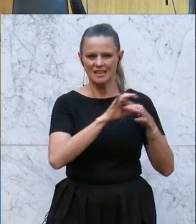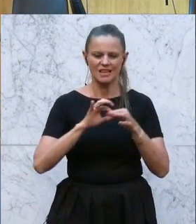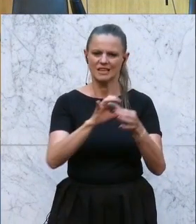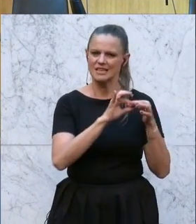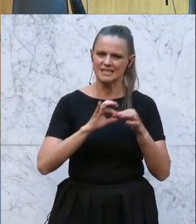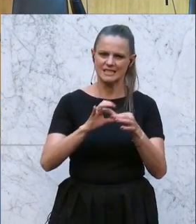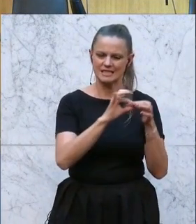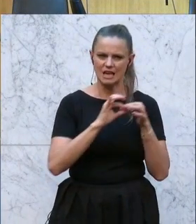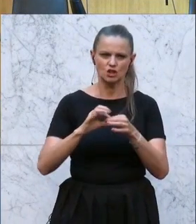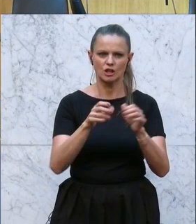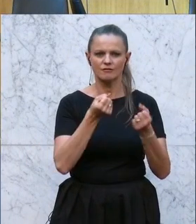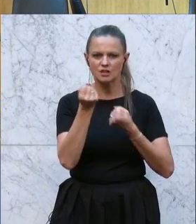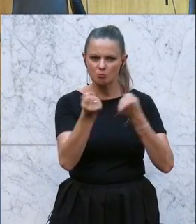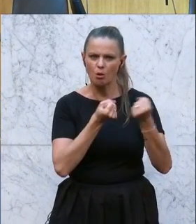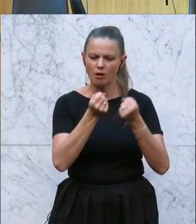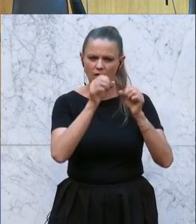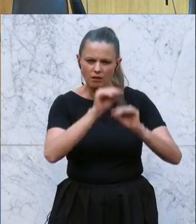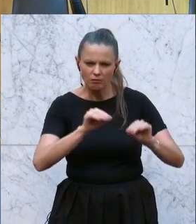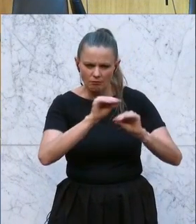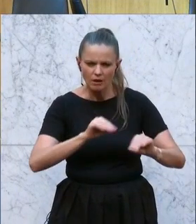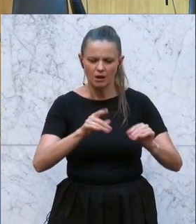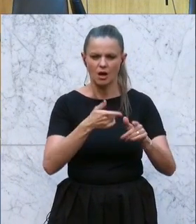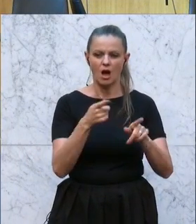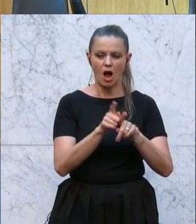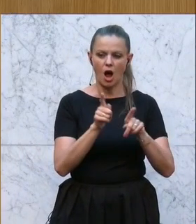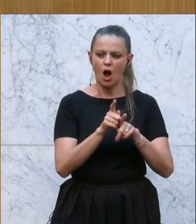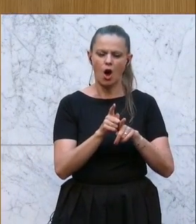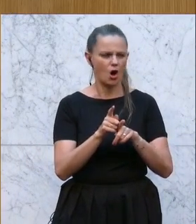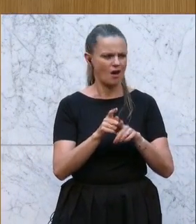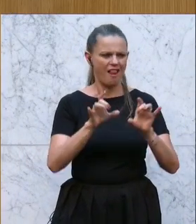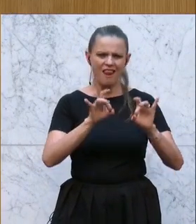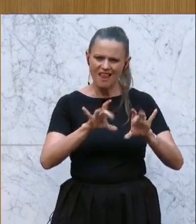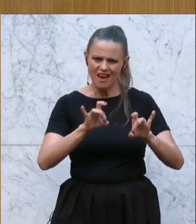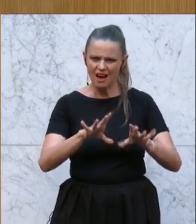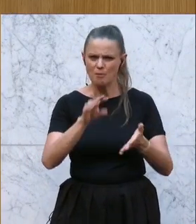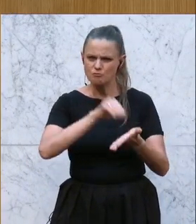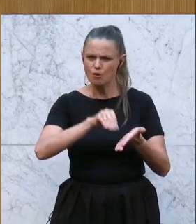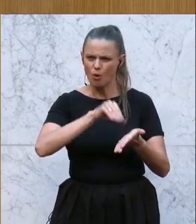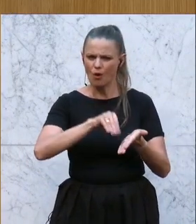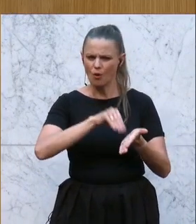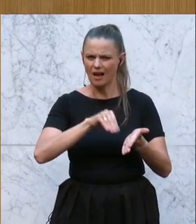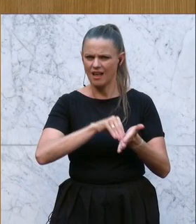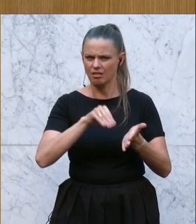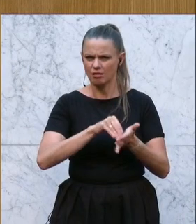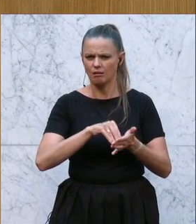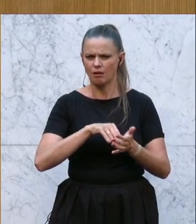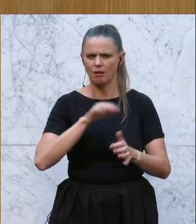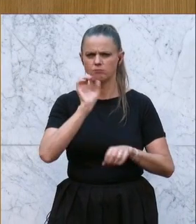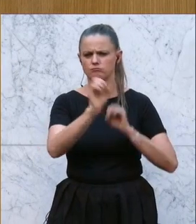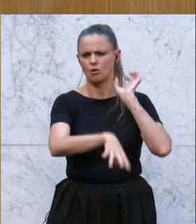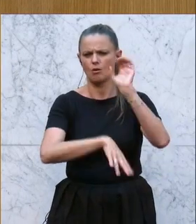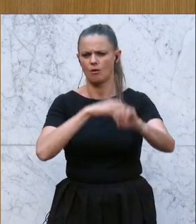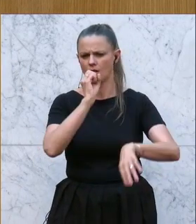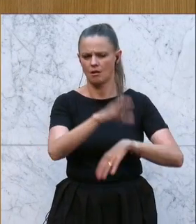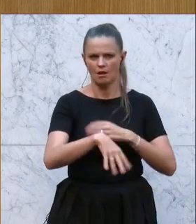indoktriniert werden. Sie lassen es zu, dass unsere Lehrer mit Bürokratie zugeschüttet werden, dass die Schulen